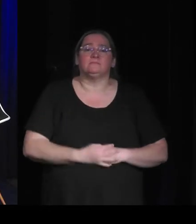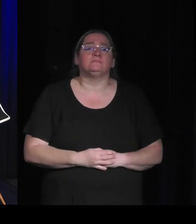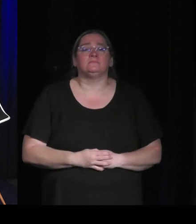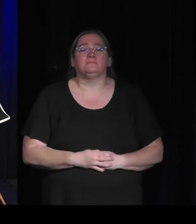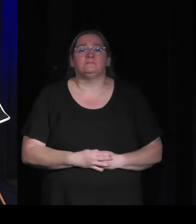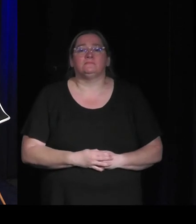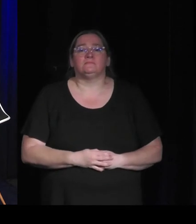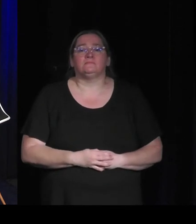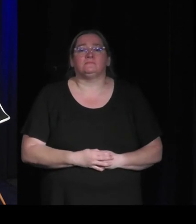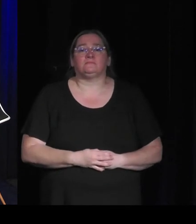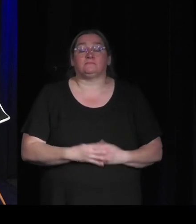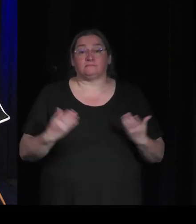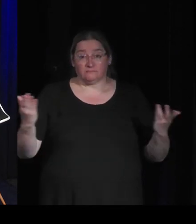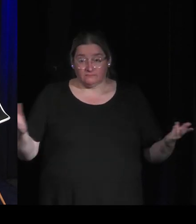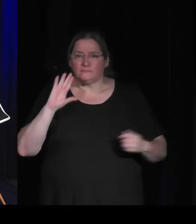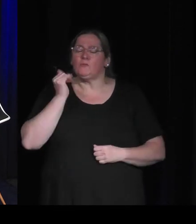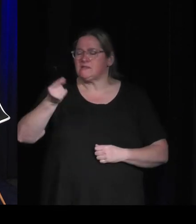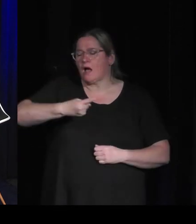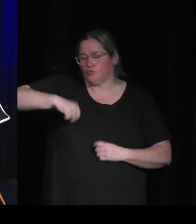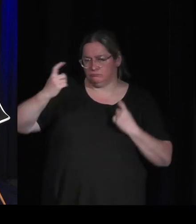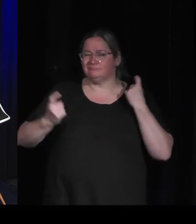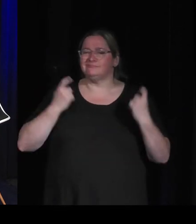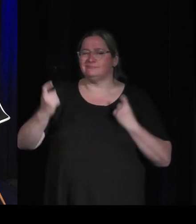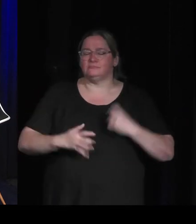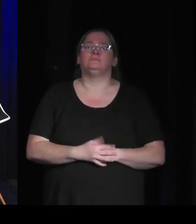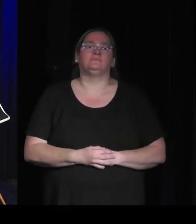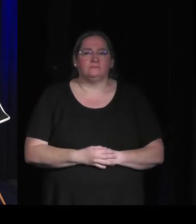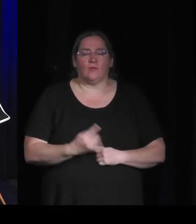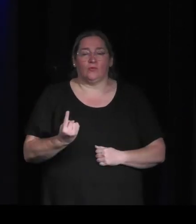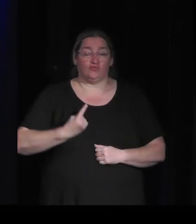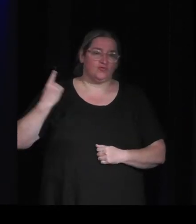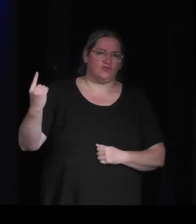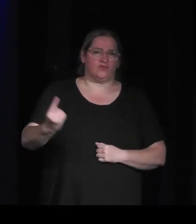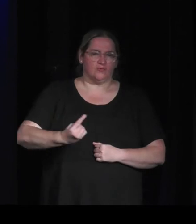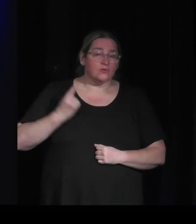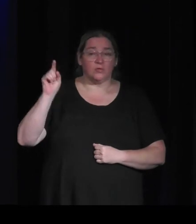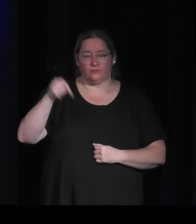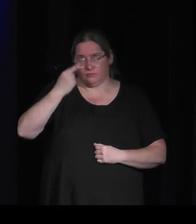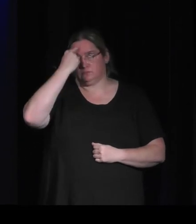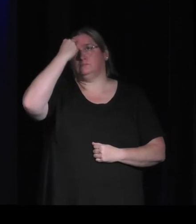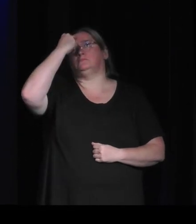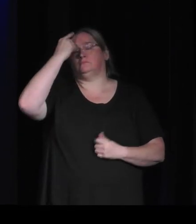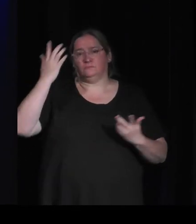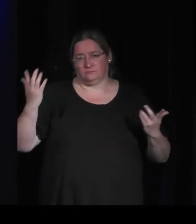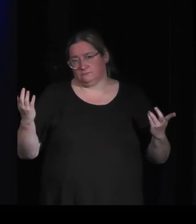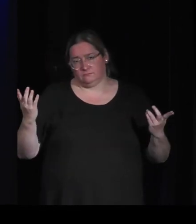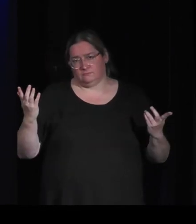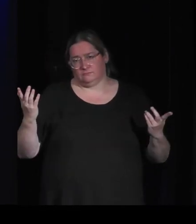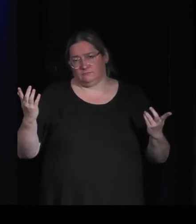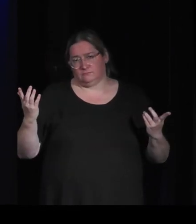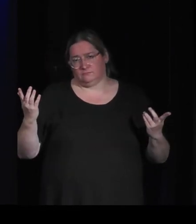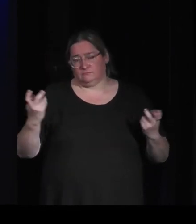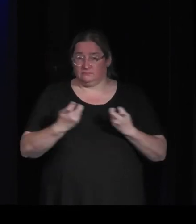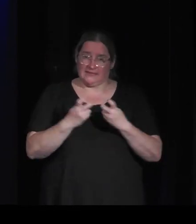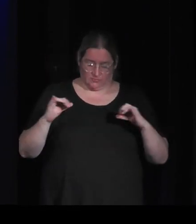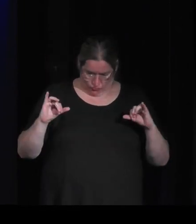nous on a réfléchi à ce genre de choses c'est que justement il faut en permanence avoir des informations du moment où on